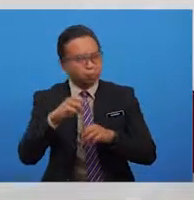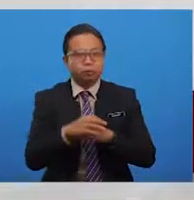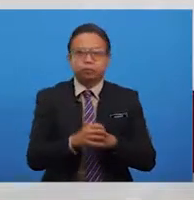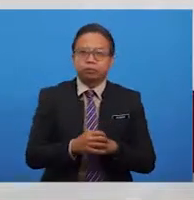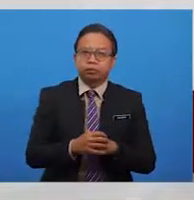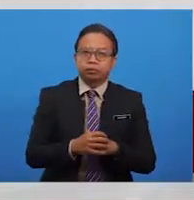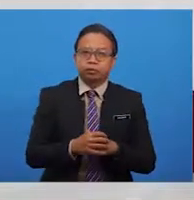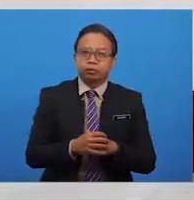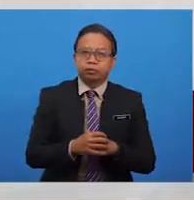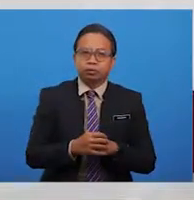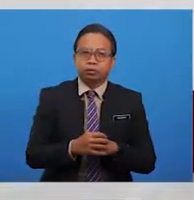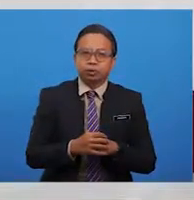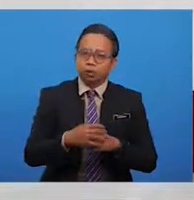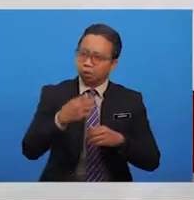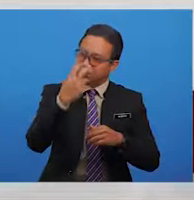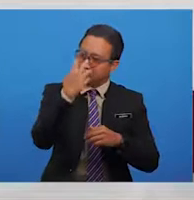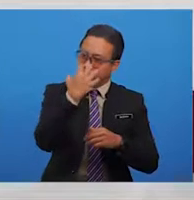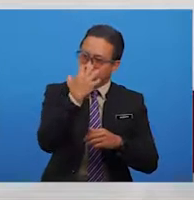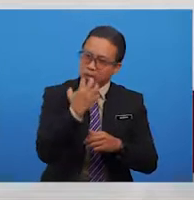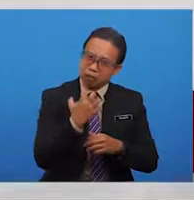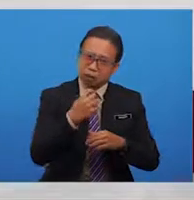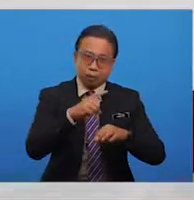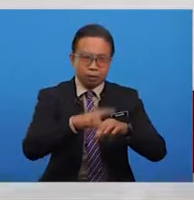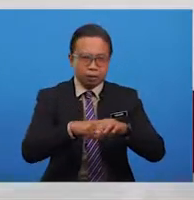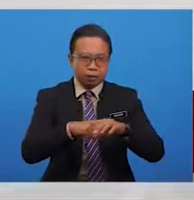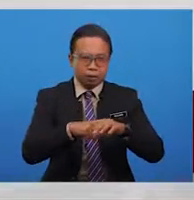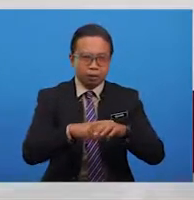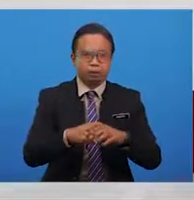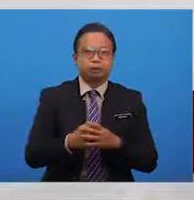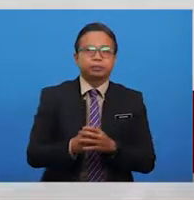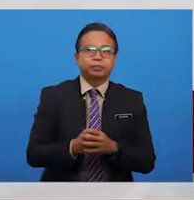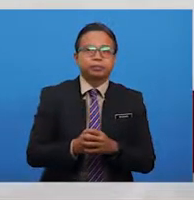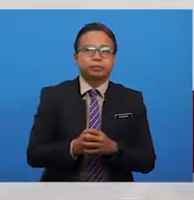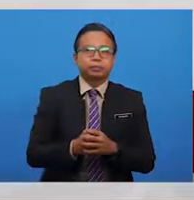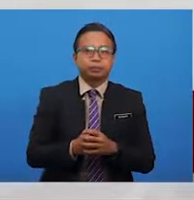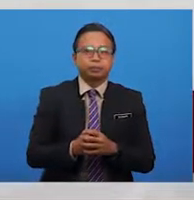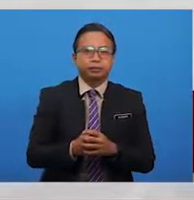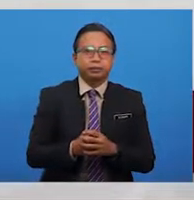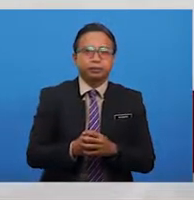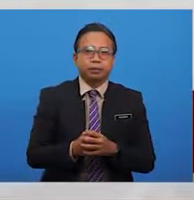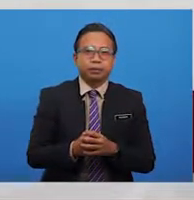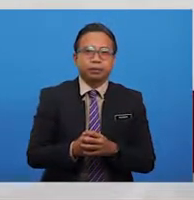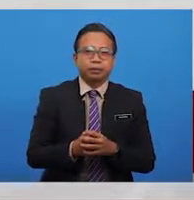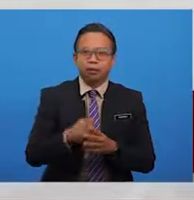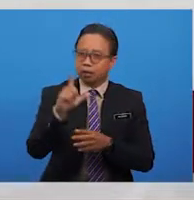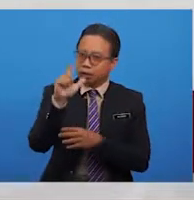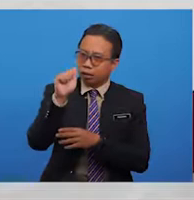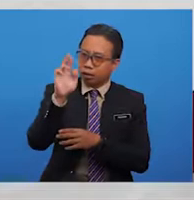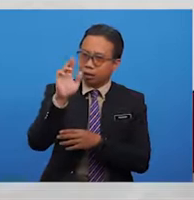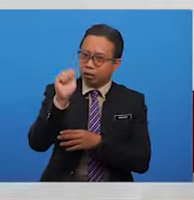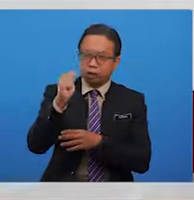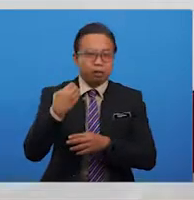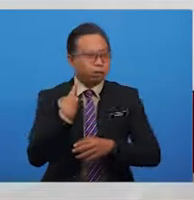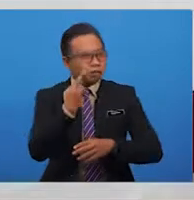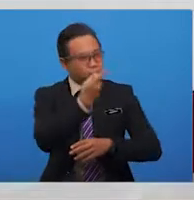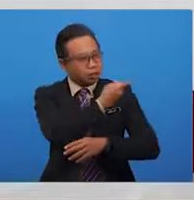Menjungkinkan amarah pada damainya. Teramat lara kita